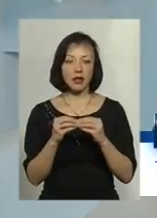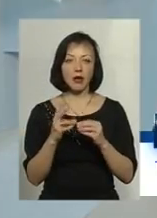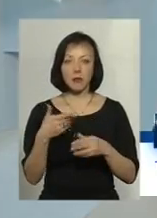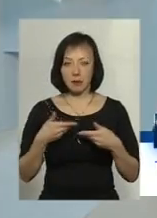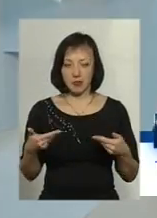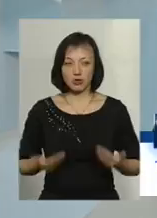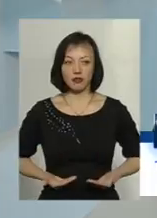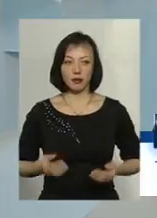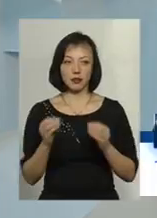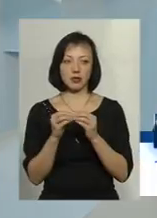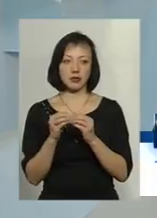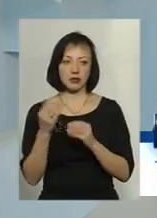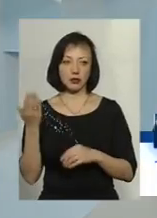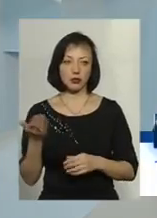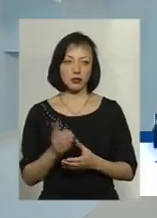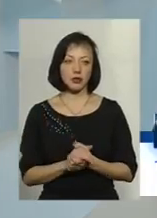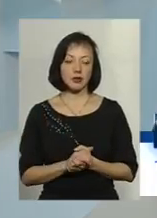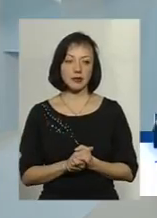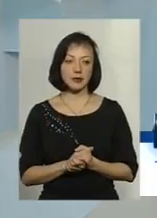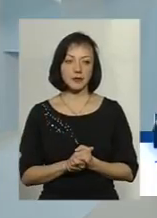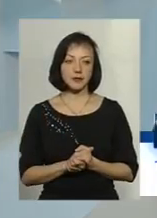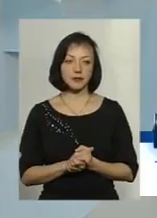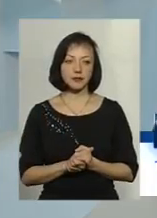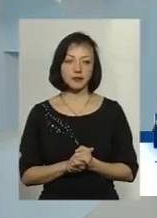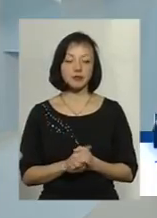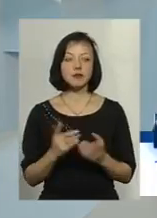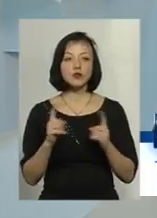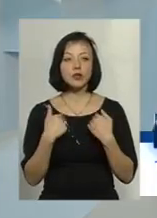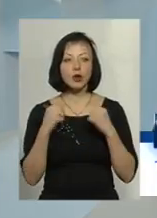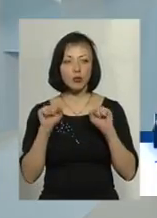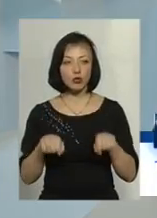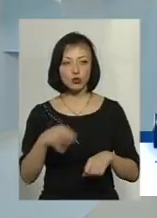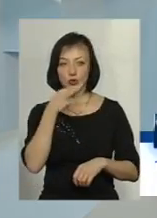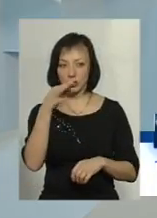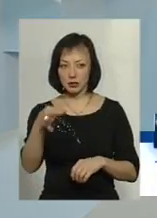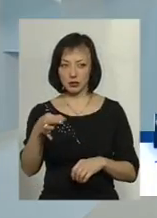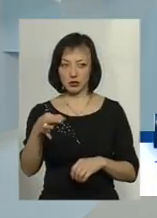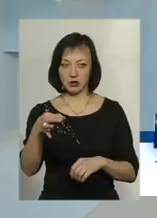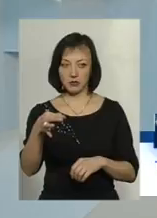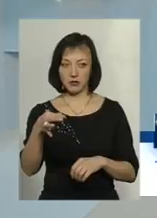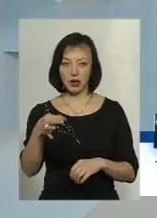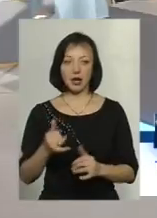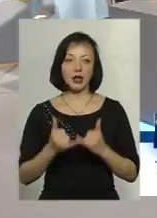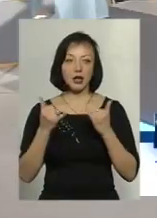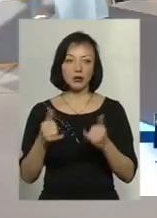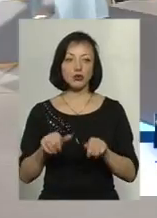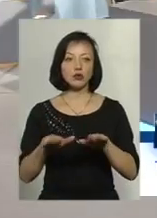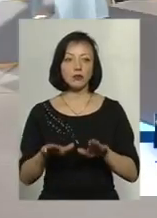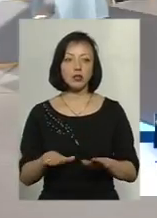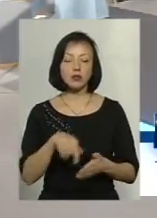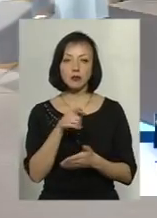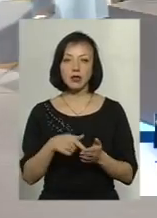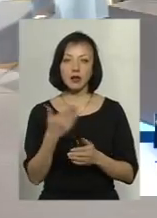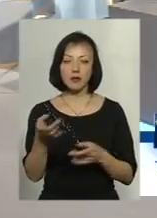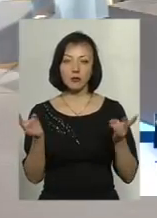десятому. Ви на десятому, так? Значить, що я можу в цій ситуації сказати? Для того, щоб вирішити питання, вам